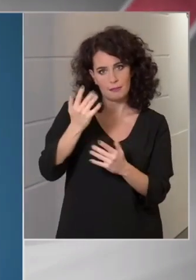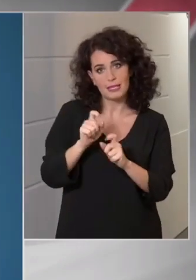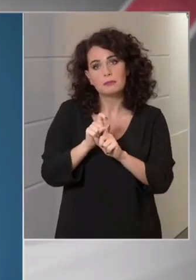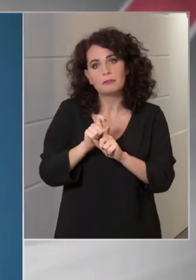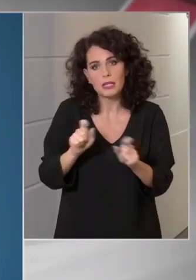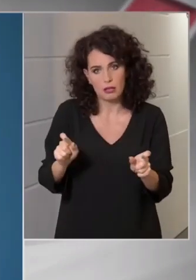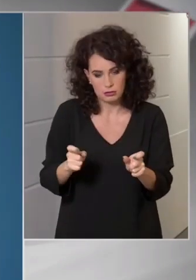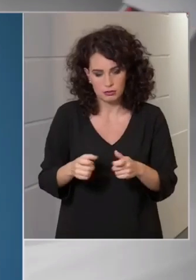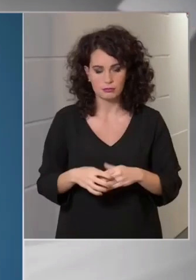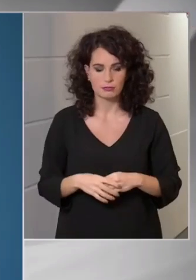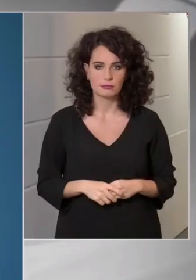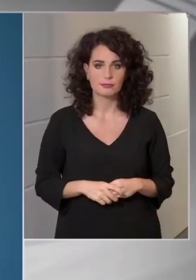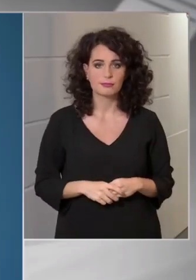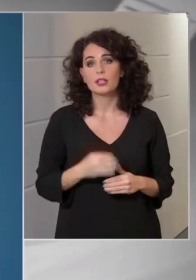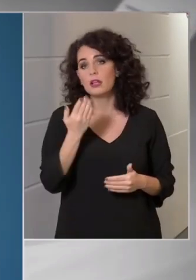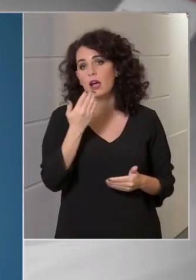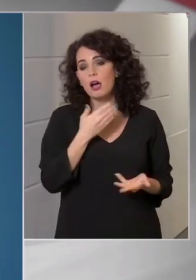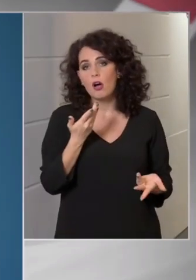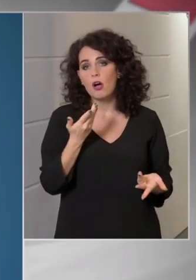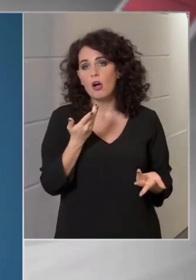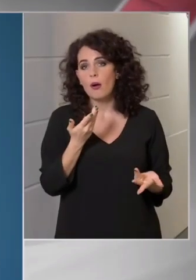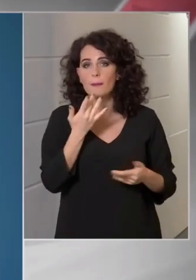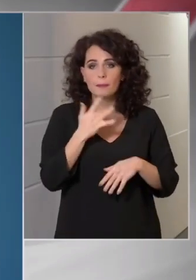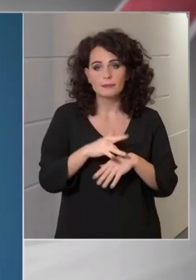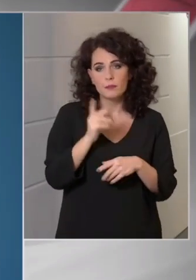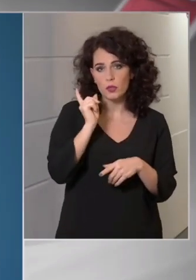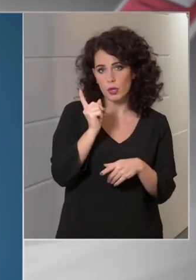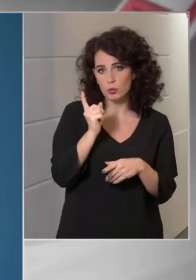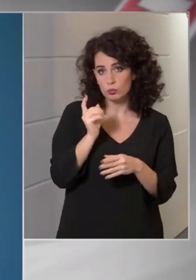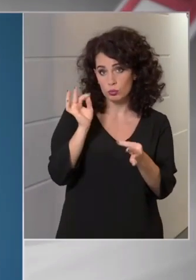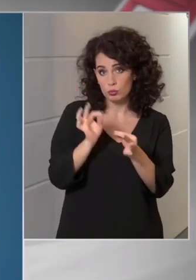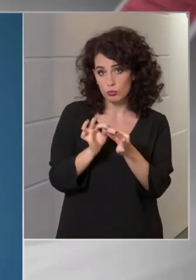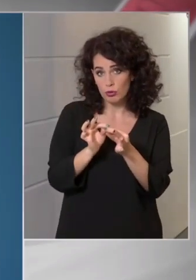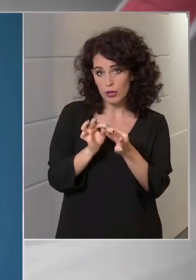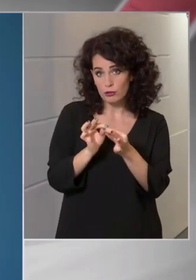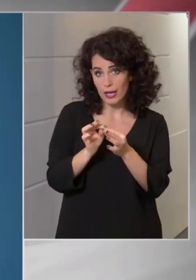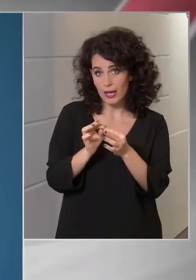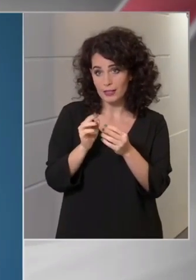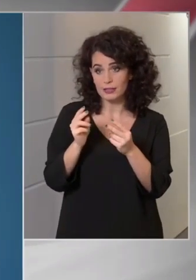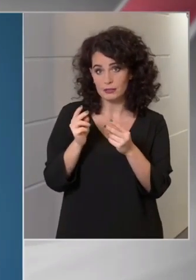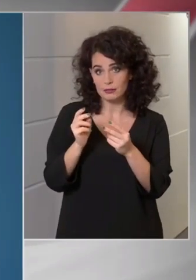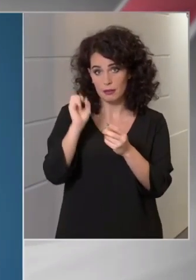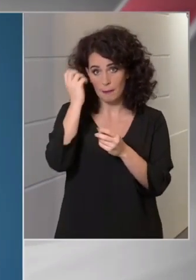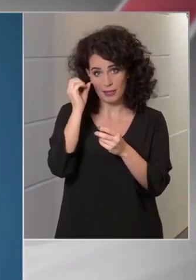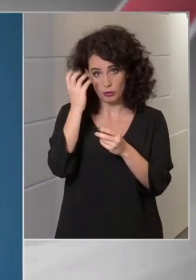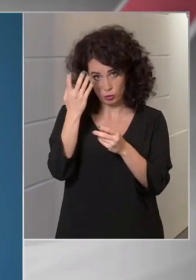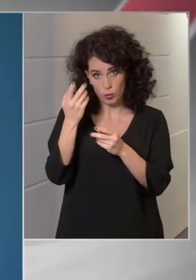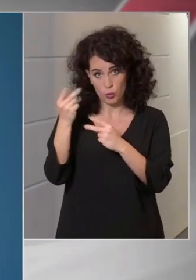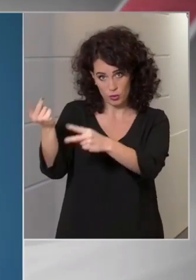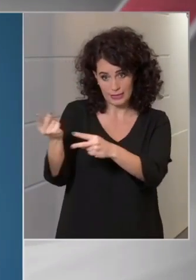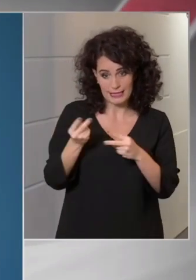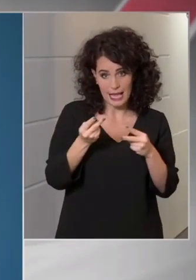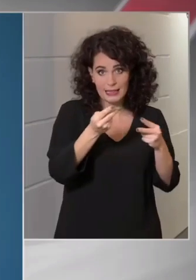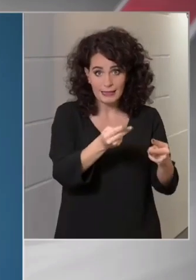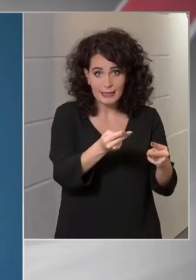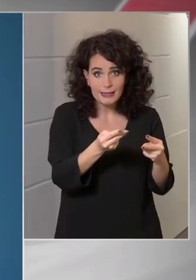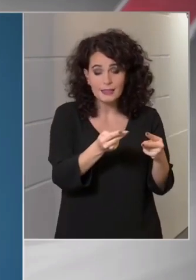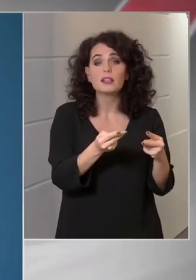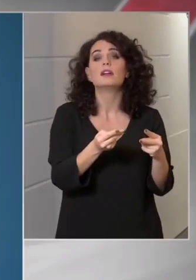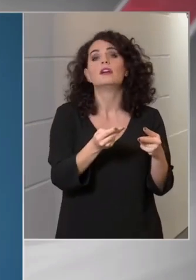érdekében. Hogyha gyanús esetet szállítanak a mentők, akkor nagy